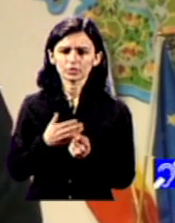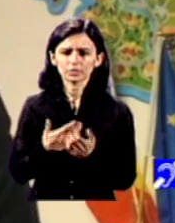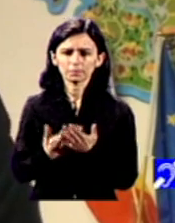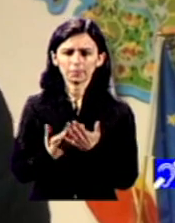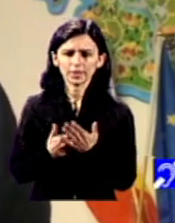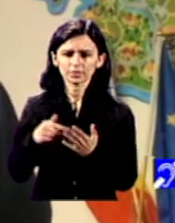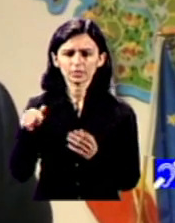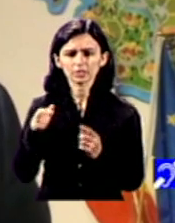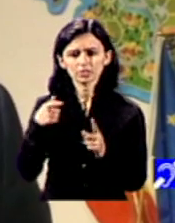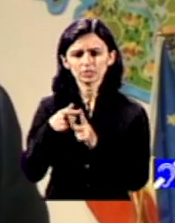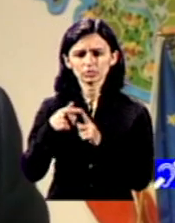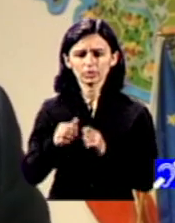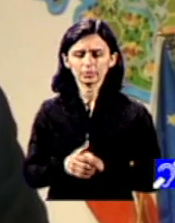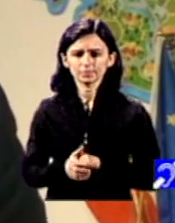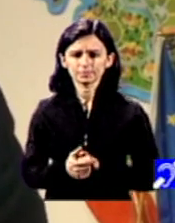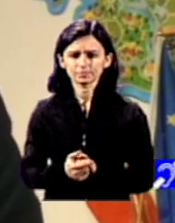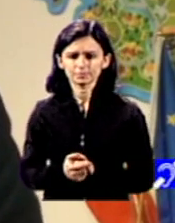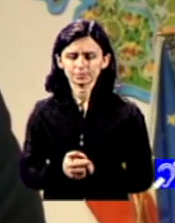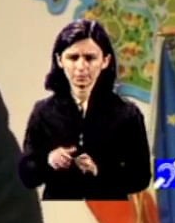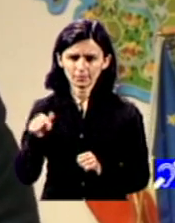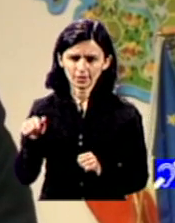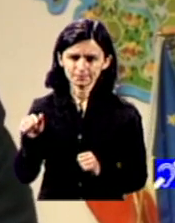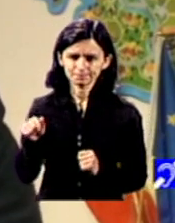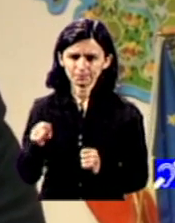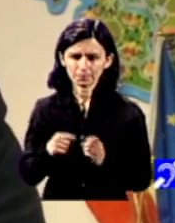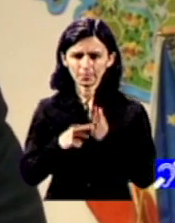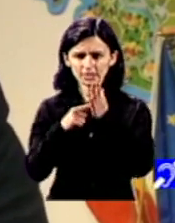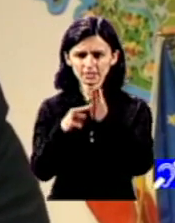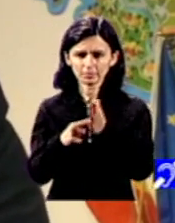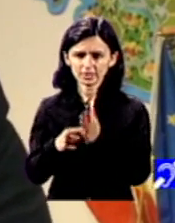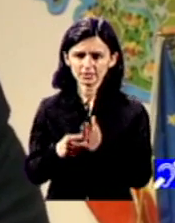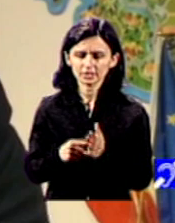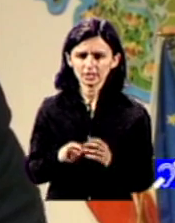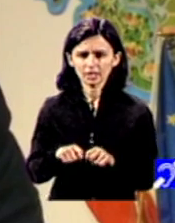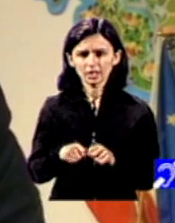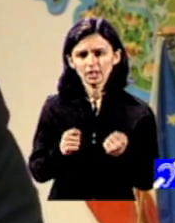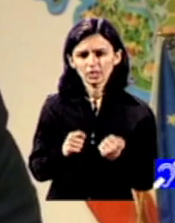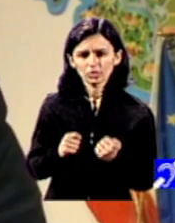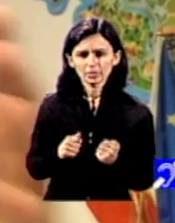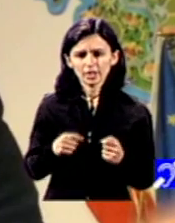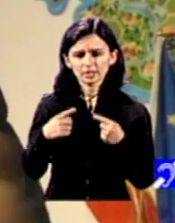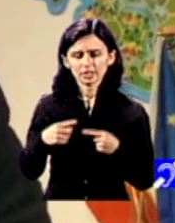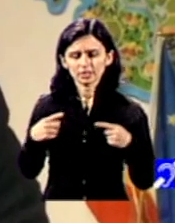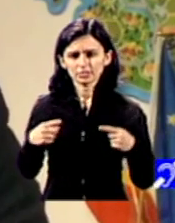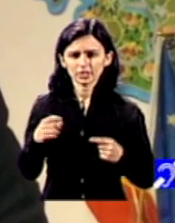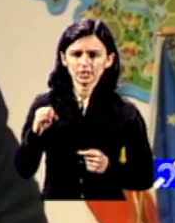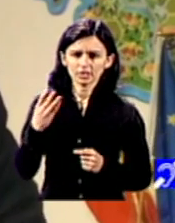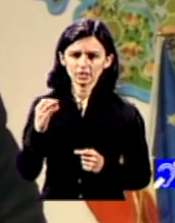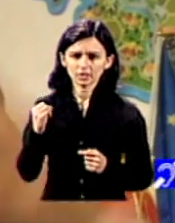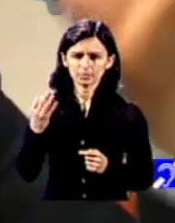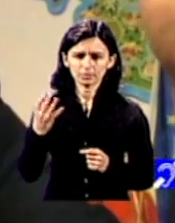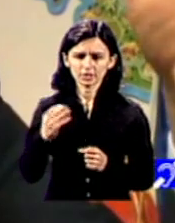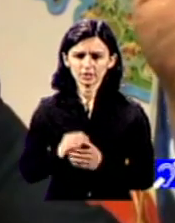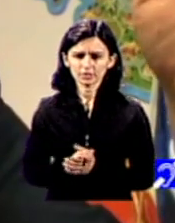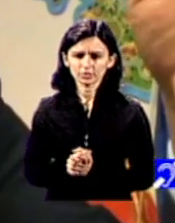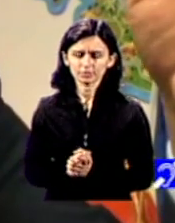arată iarăși cumva ruperea sau falile majore între diverse tipuri de politici vine o chestiune din